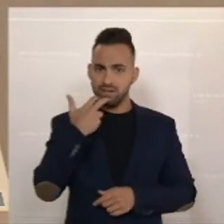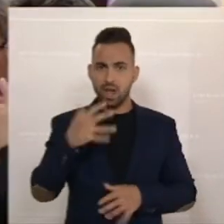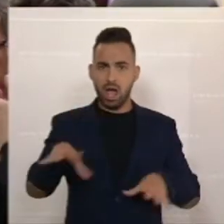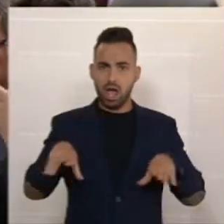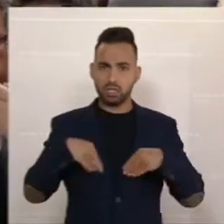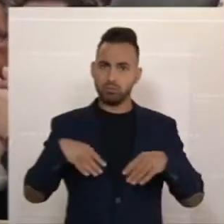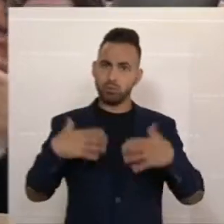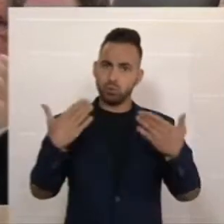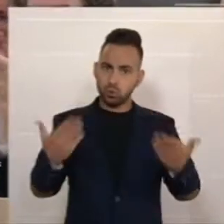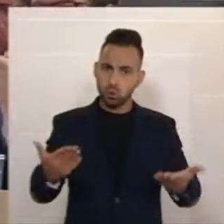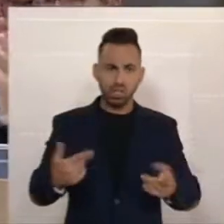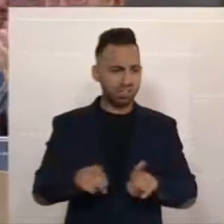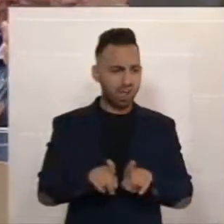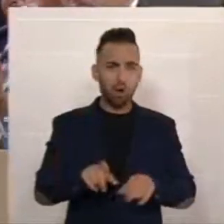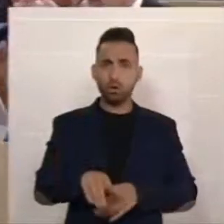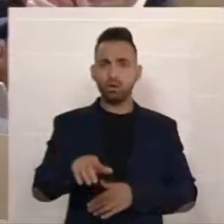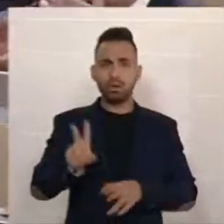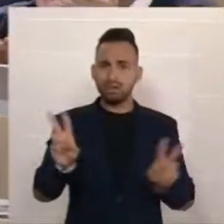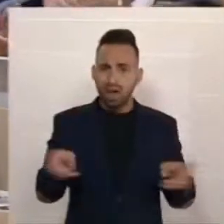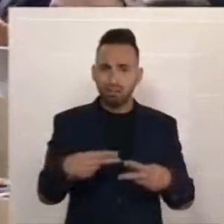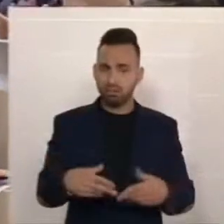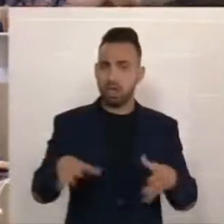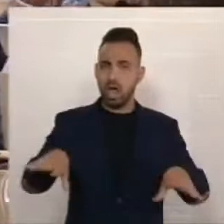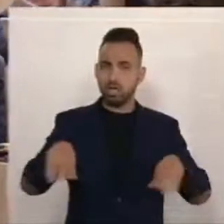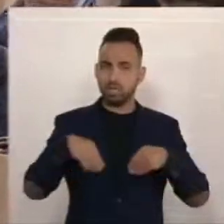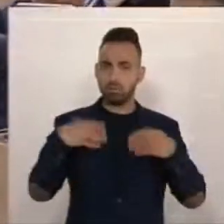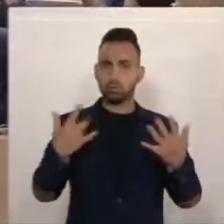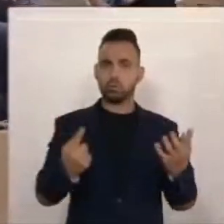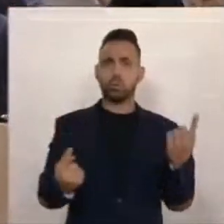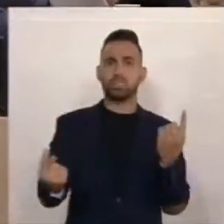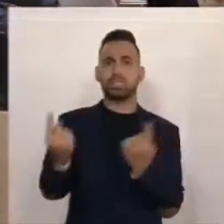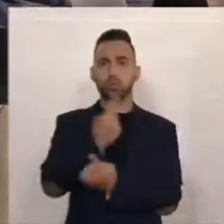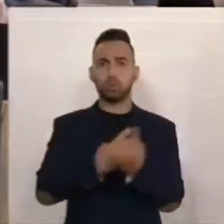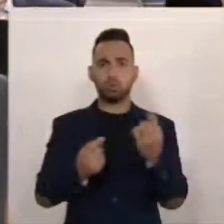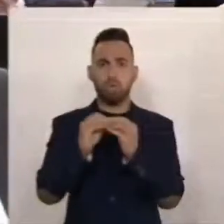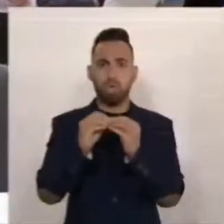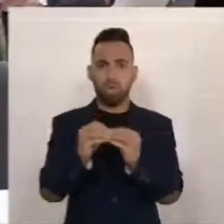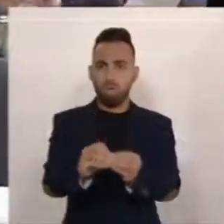und die ich nicht akzeptieren kann, sehr geehrte Damen und Herren.